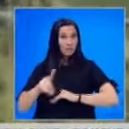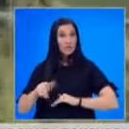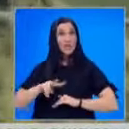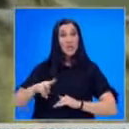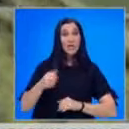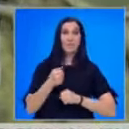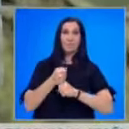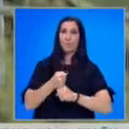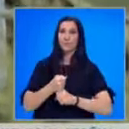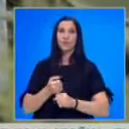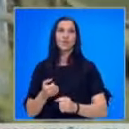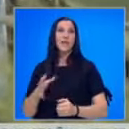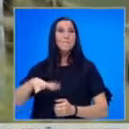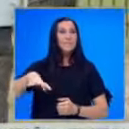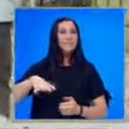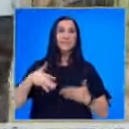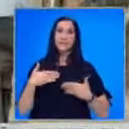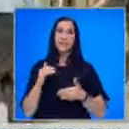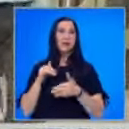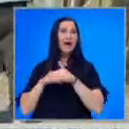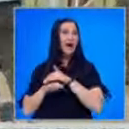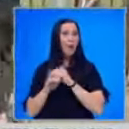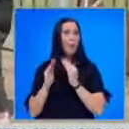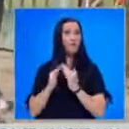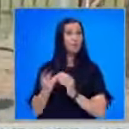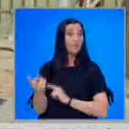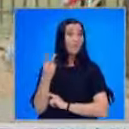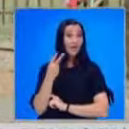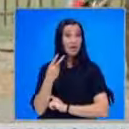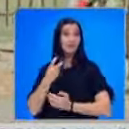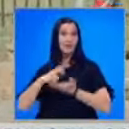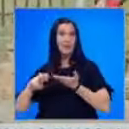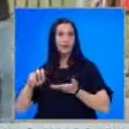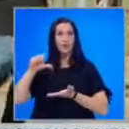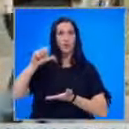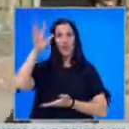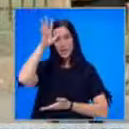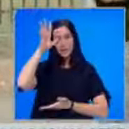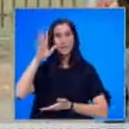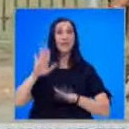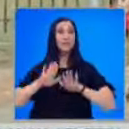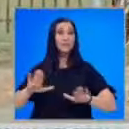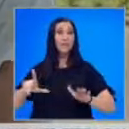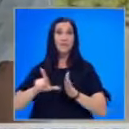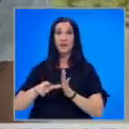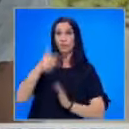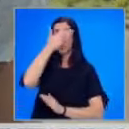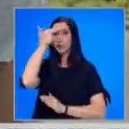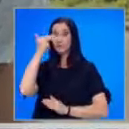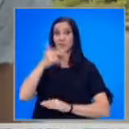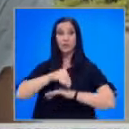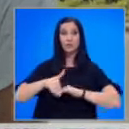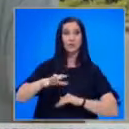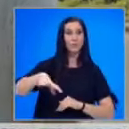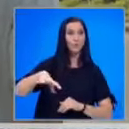дипломатически мисии за искане на убежище. 2000 мигранти предимно от Ирак са настанени временно на литовските гранични пунктове. В